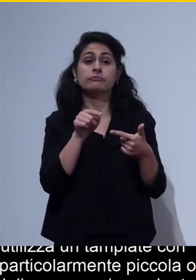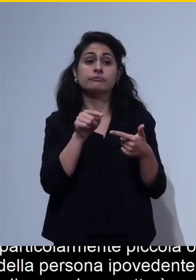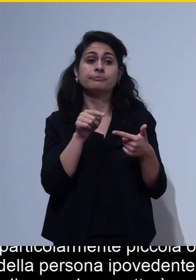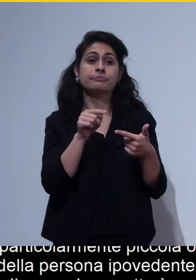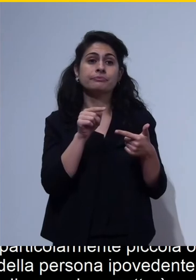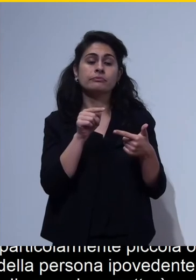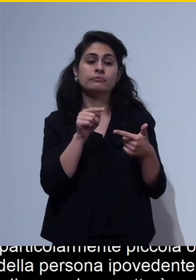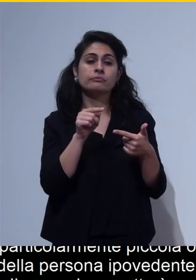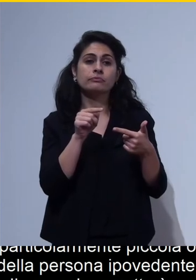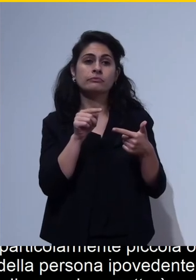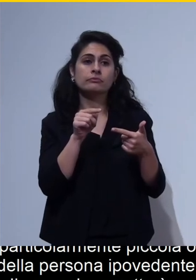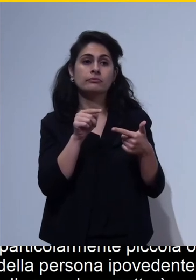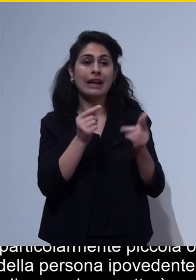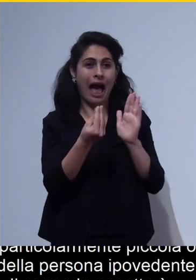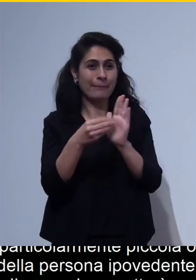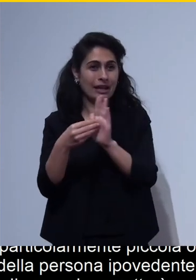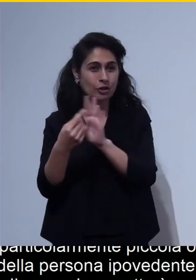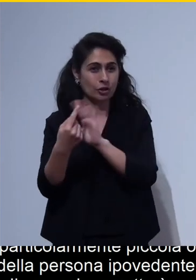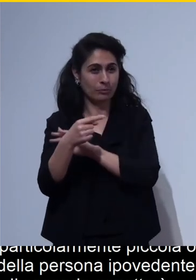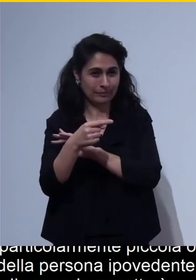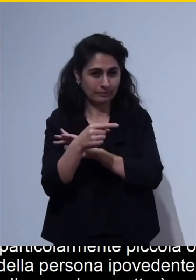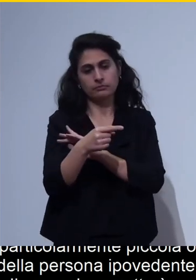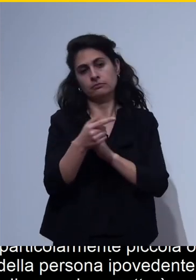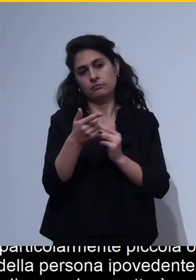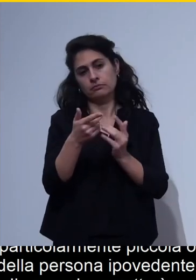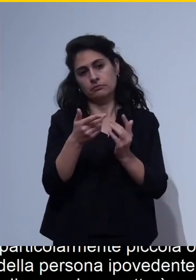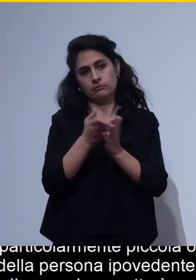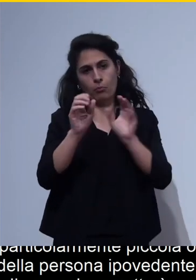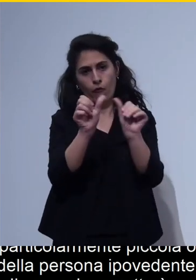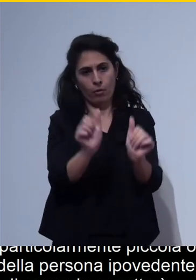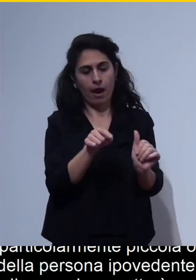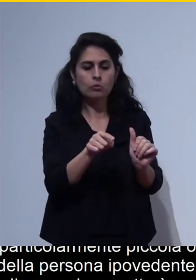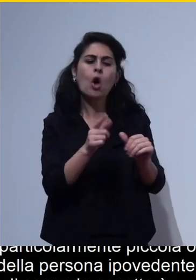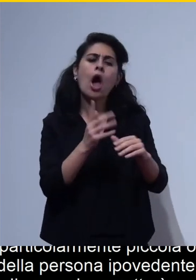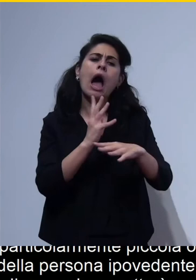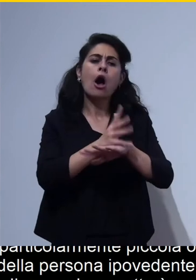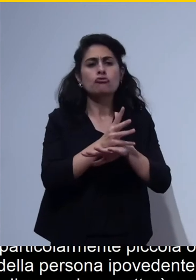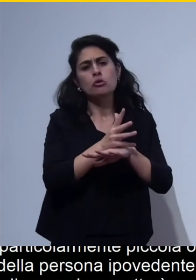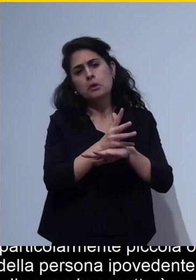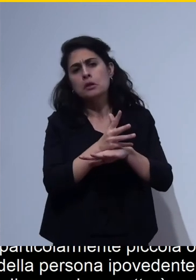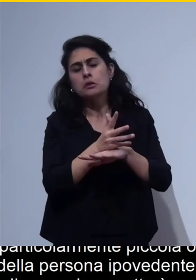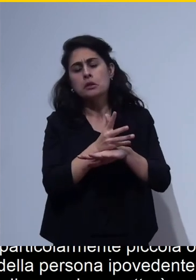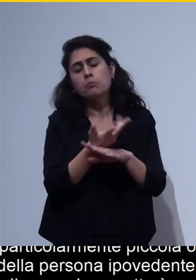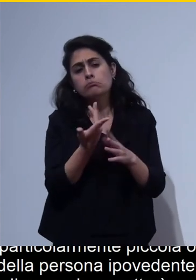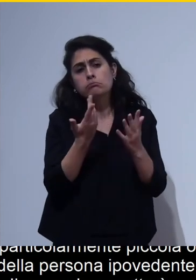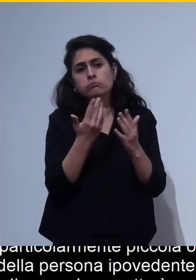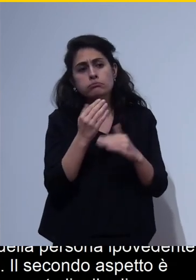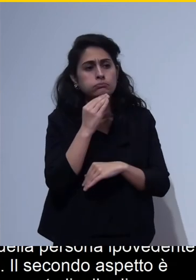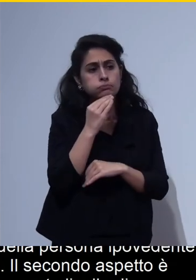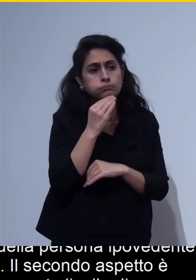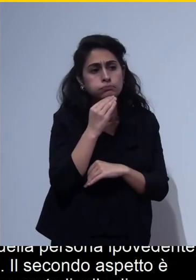permettono, diciamo, in questi formati permettono un certo livello di accessibilità. Tuttavia, non è detto che